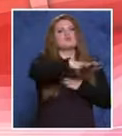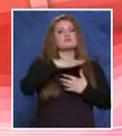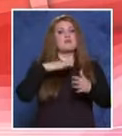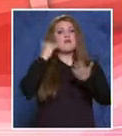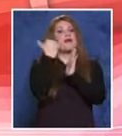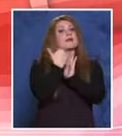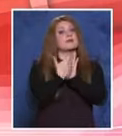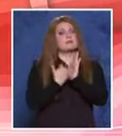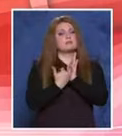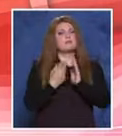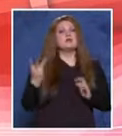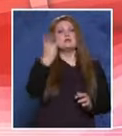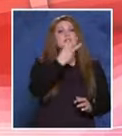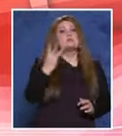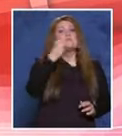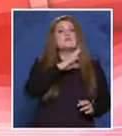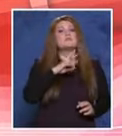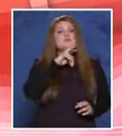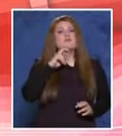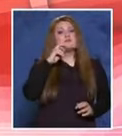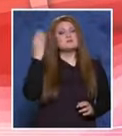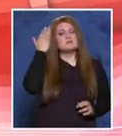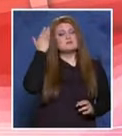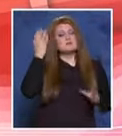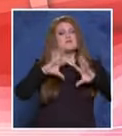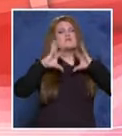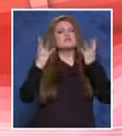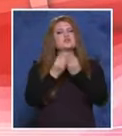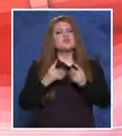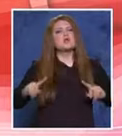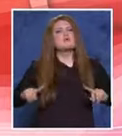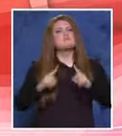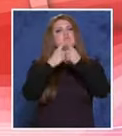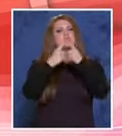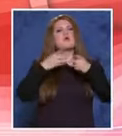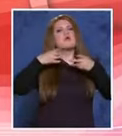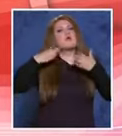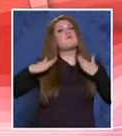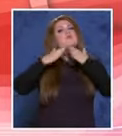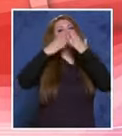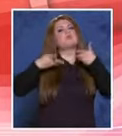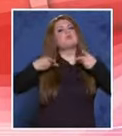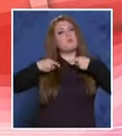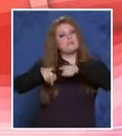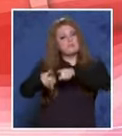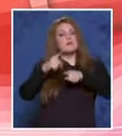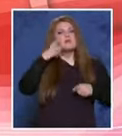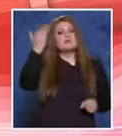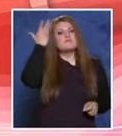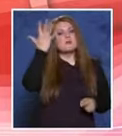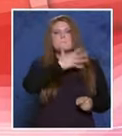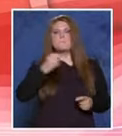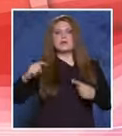Съдът намира и тримата полицаи за виновни, по всички повдигнати от прокуратурата обвинения, тъй като вината им е